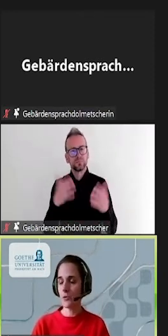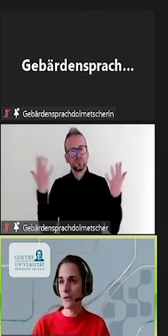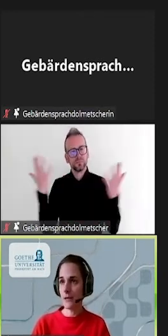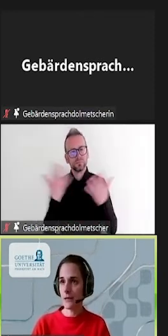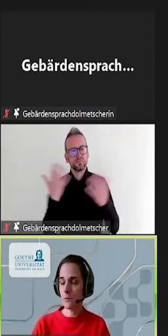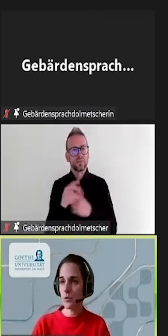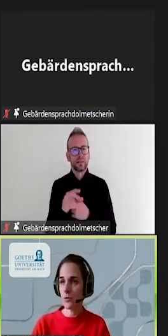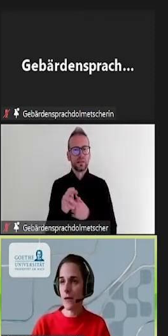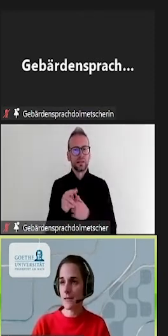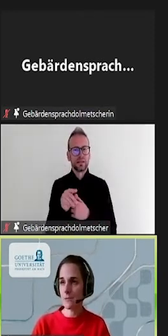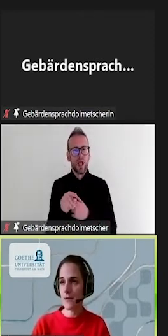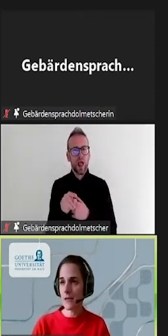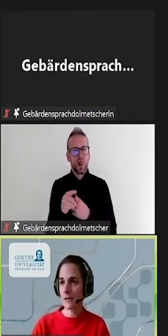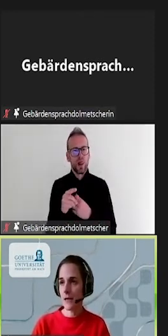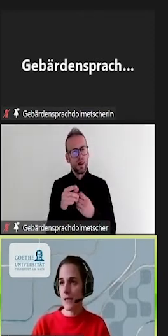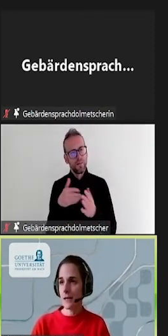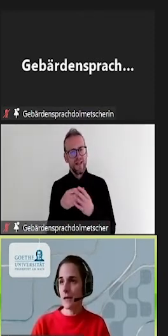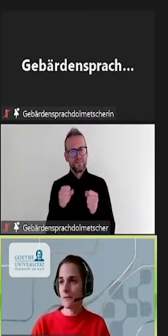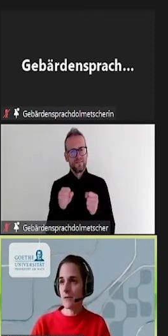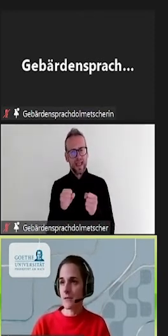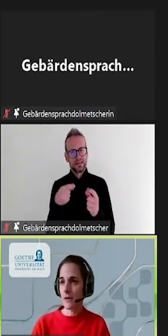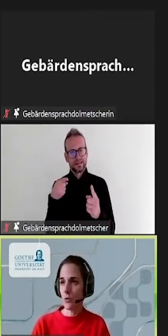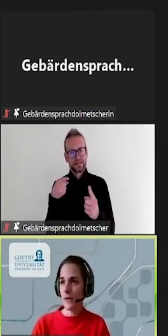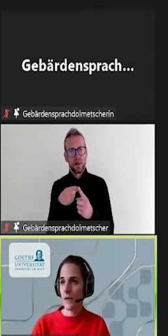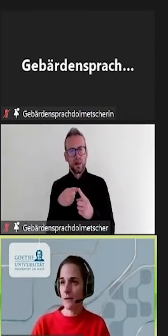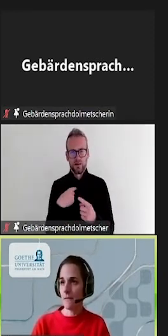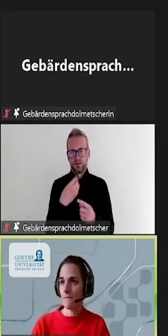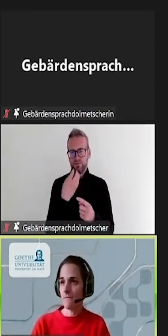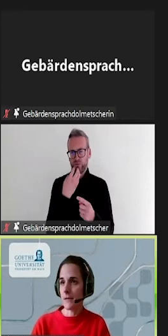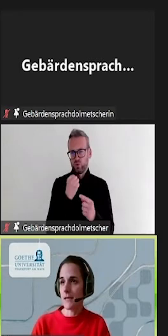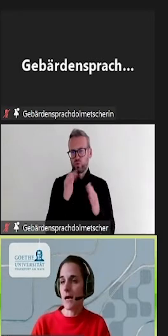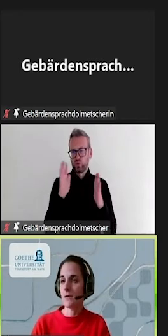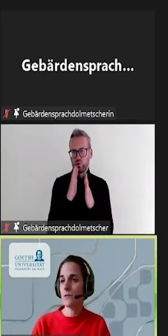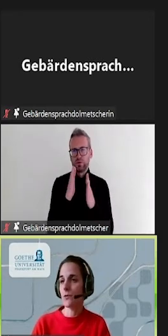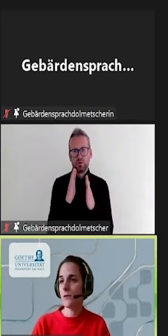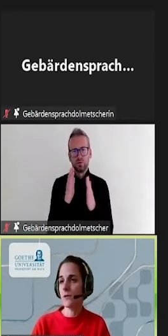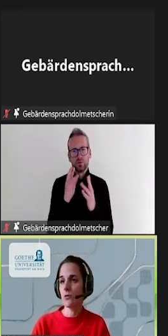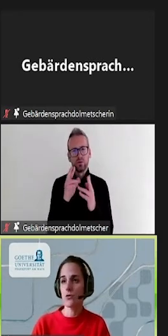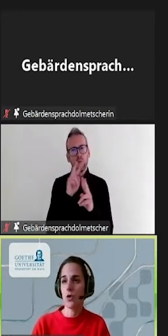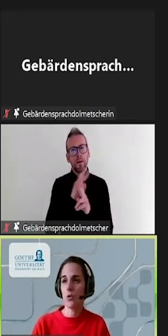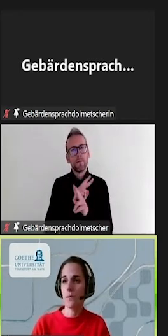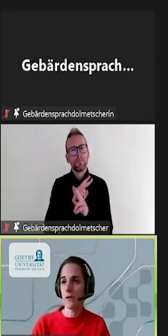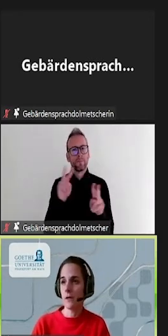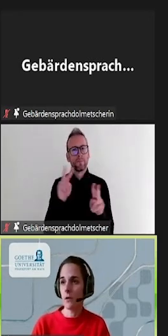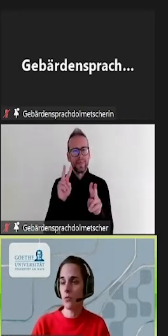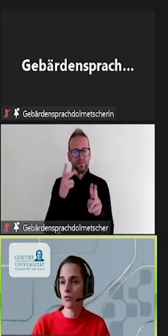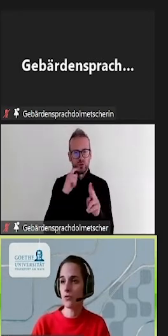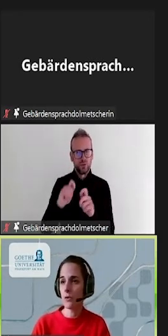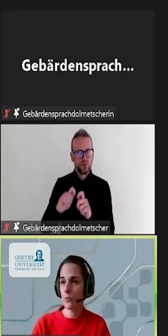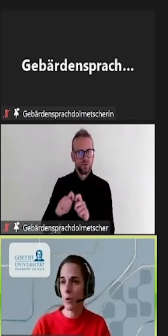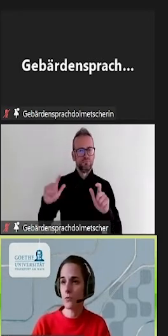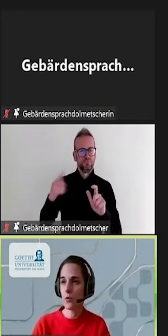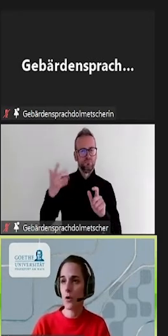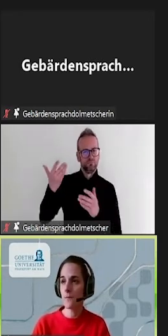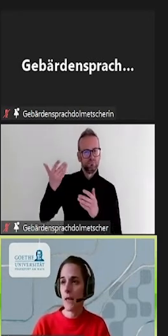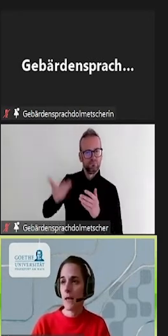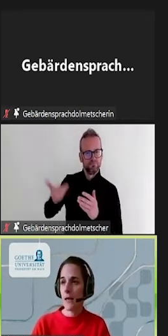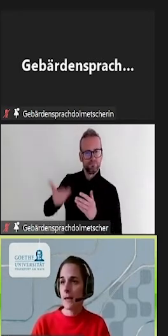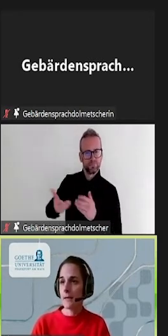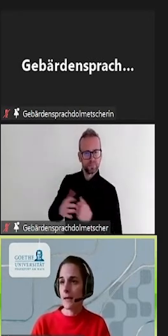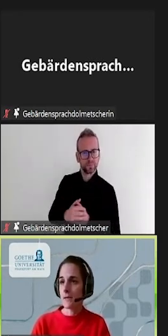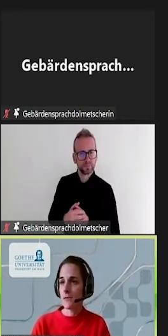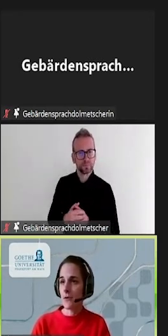zehnminütigen Inputphase beginnen. Da wird es darum gehen, welche Arten von Videos kommen in der Hochschule überhaupt vor.